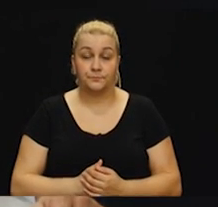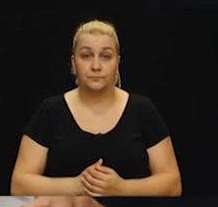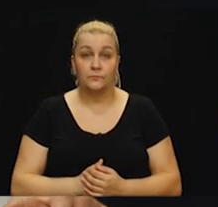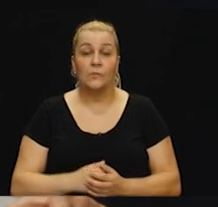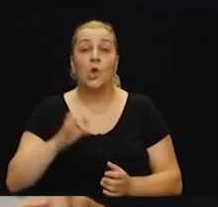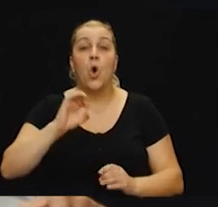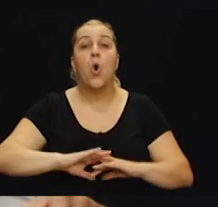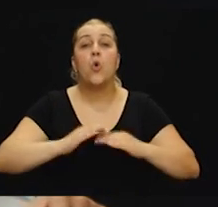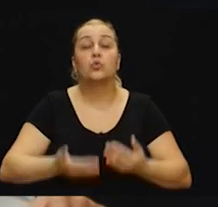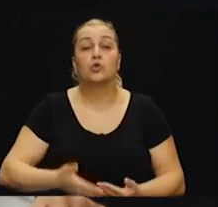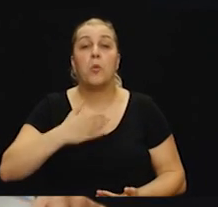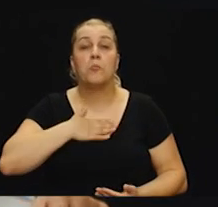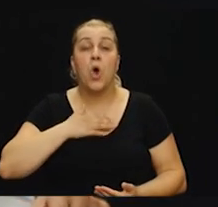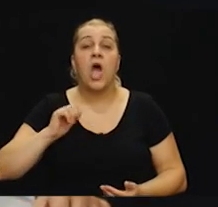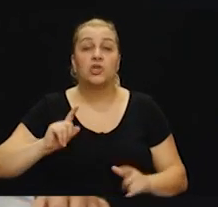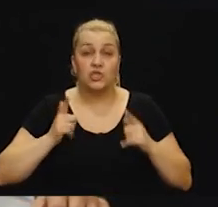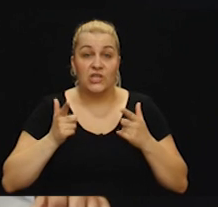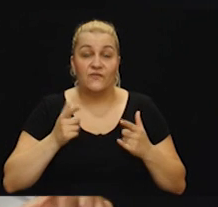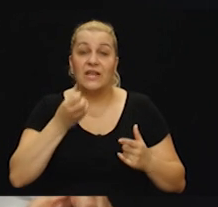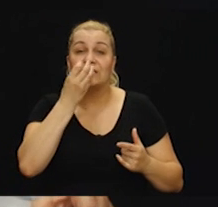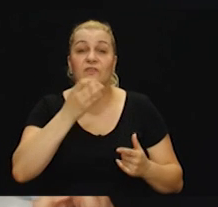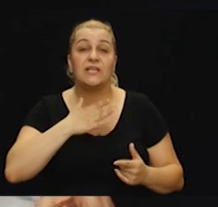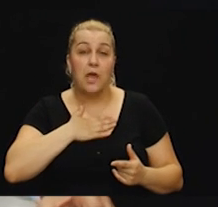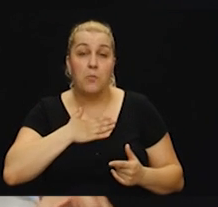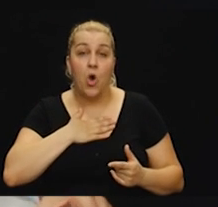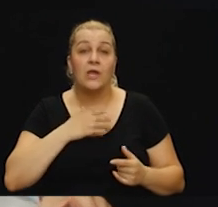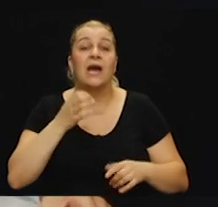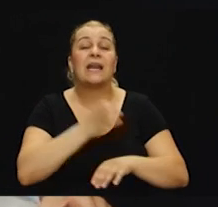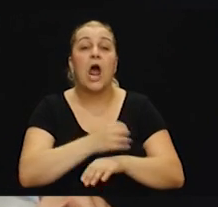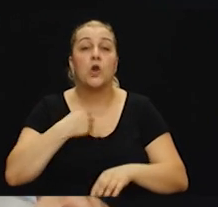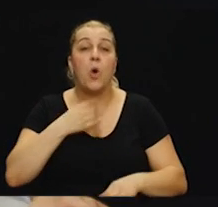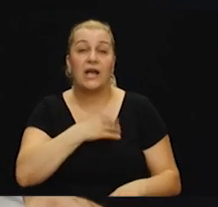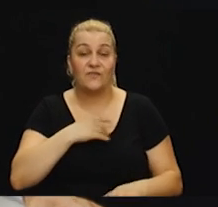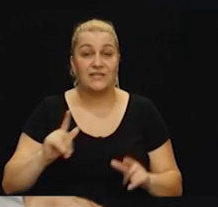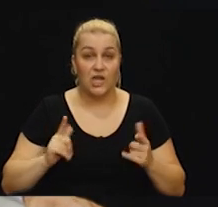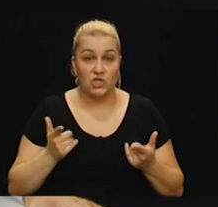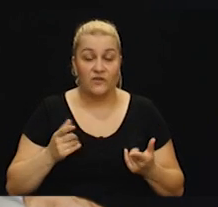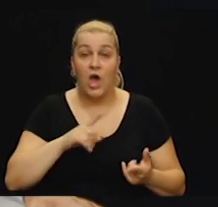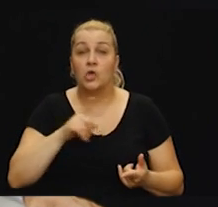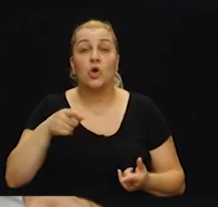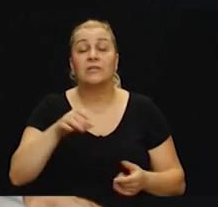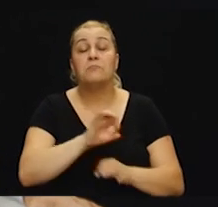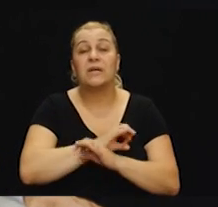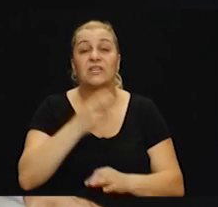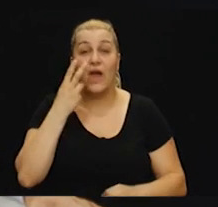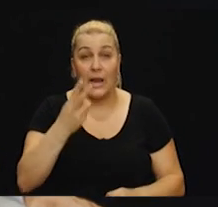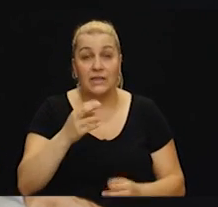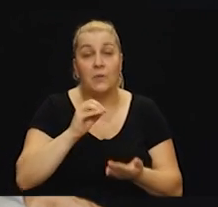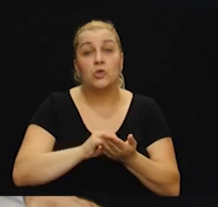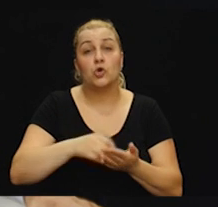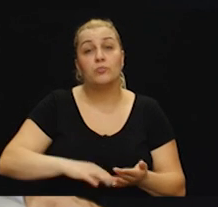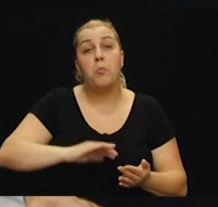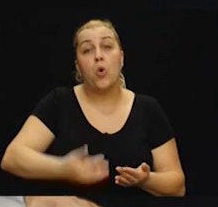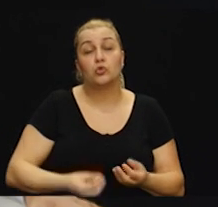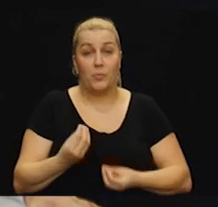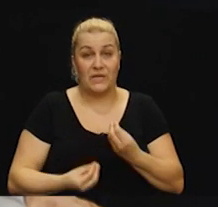O utrobu moja živa, cvite moj, rano moja hrvatska živa. Dok te mrtva gledam, još mi po utrobi igraš.